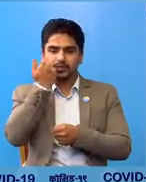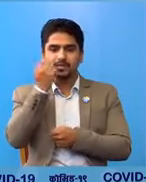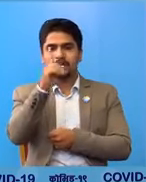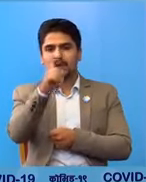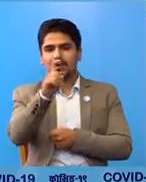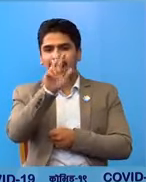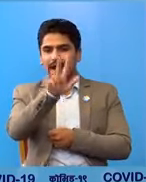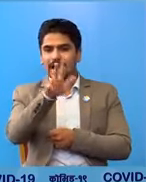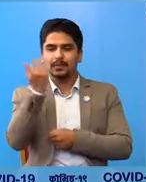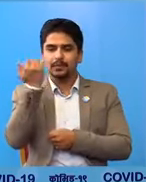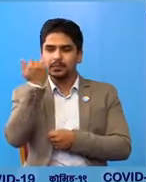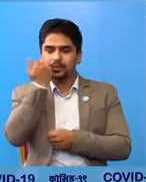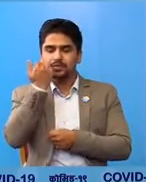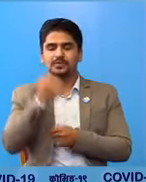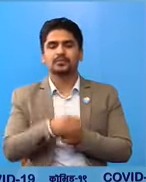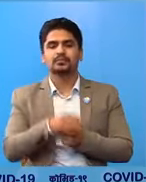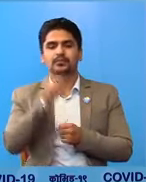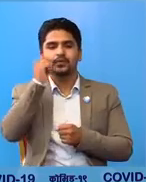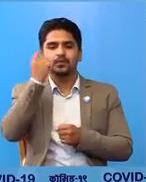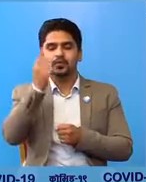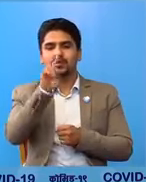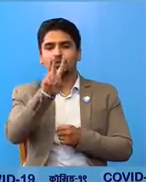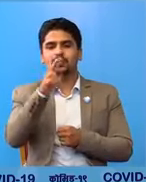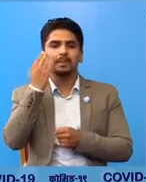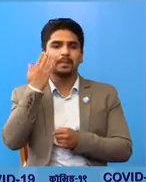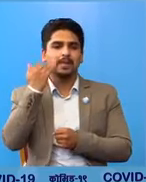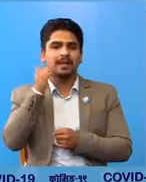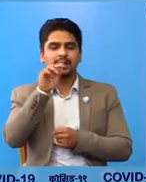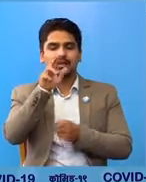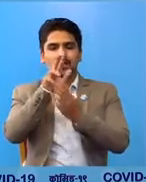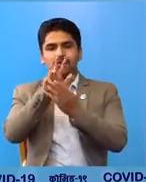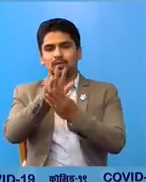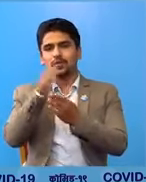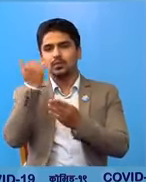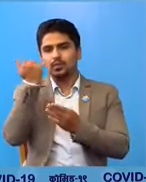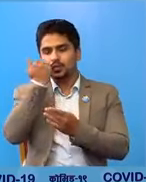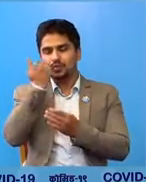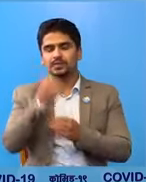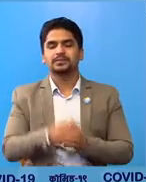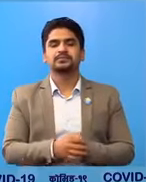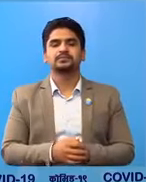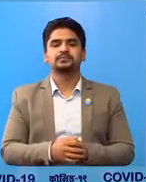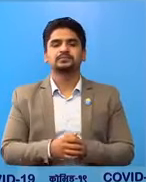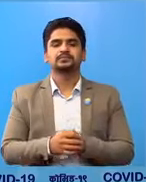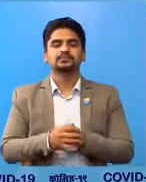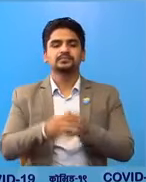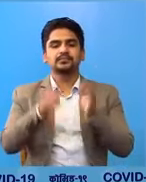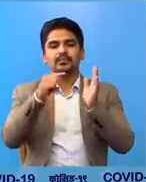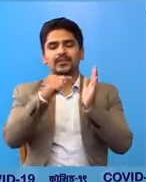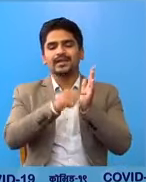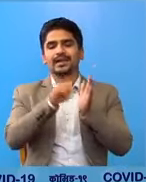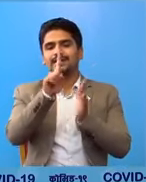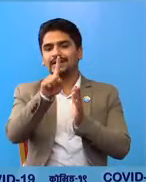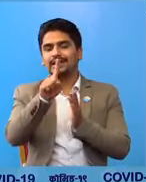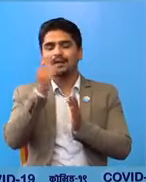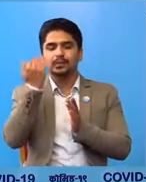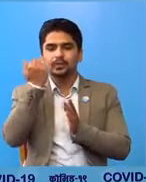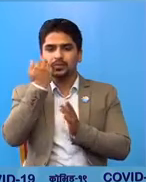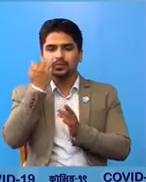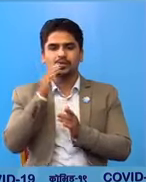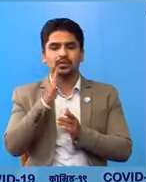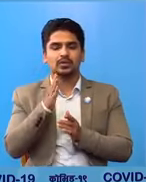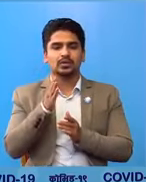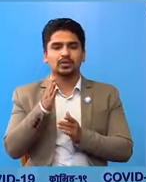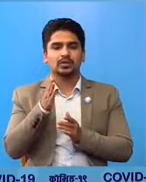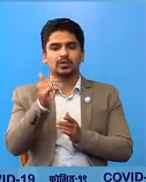बागलूं का आठ पुरुष गोर्खा का दुई महिलार नव पुरुष कास्की का एक पुरुष लमजुं का